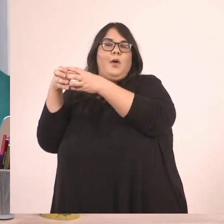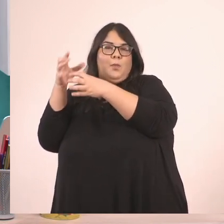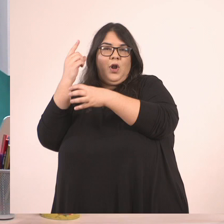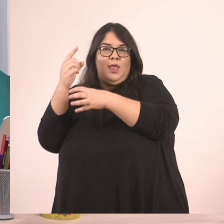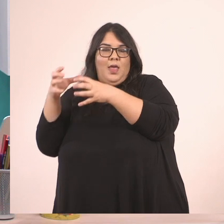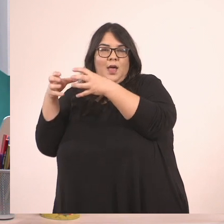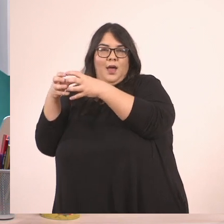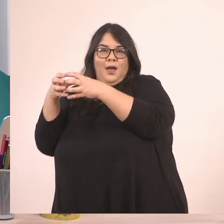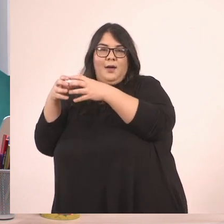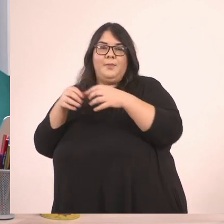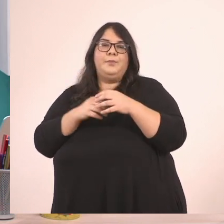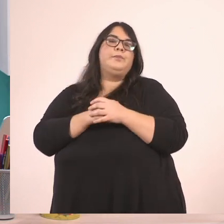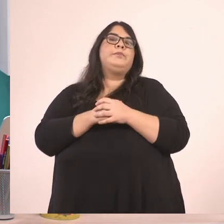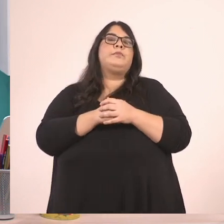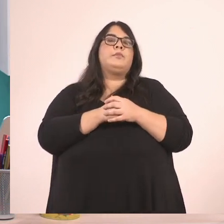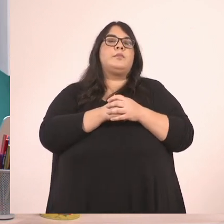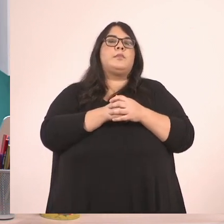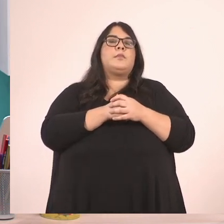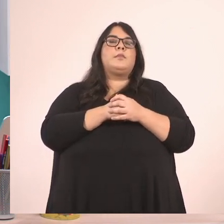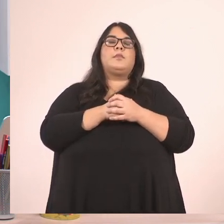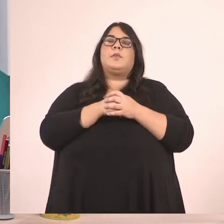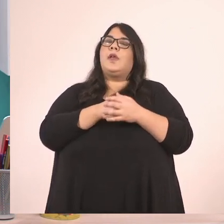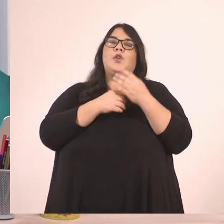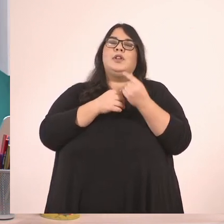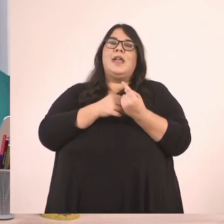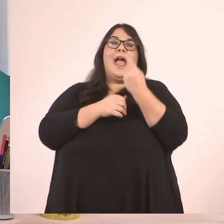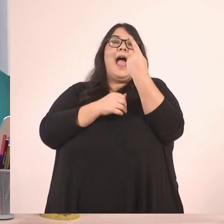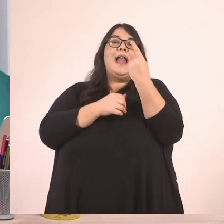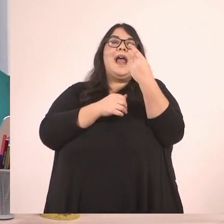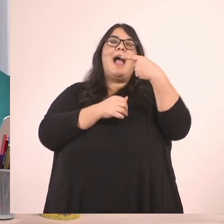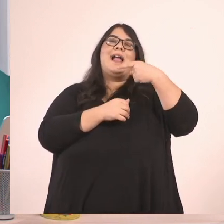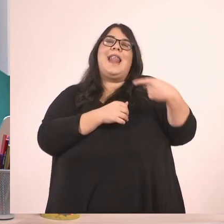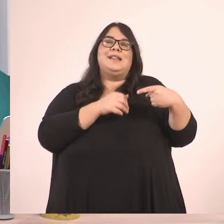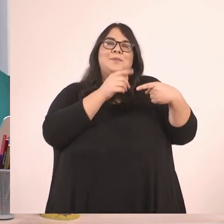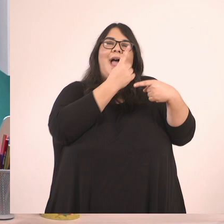κλασματικές και κάποιες κλασματικές μονάδες, όπως το 1 δεύτερο,